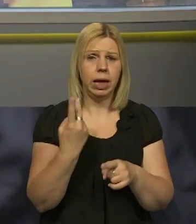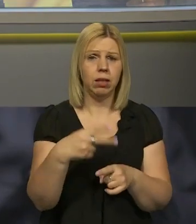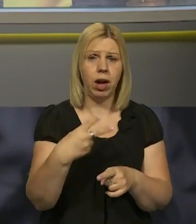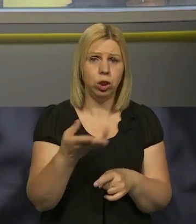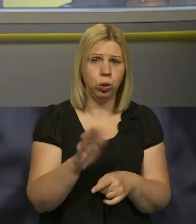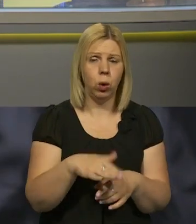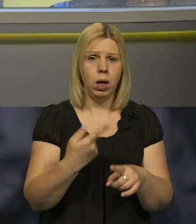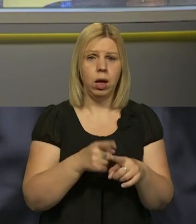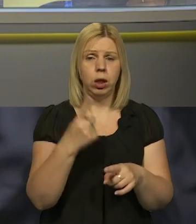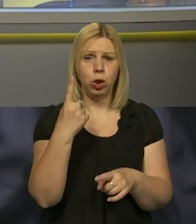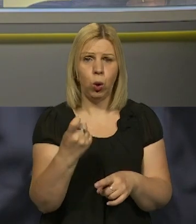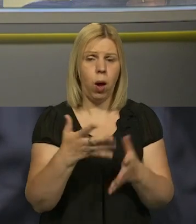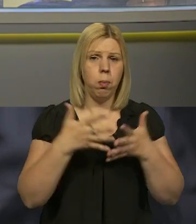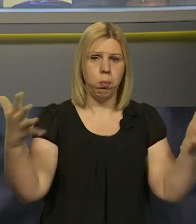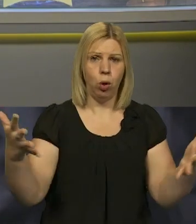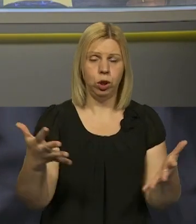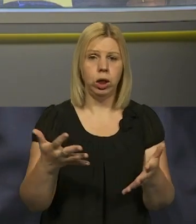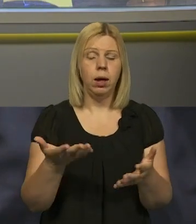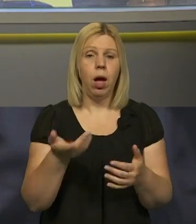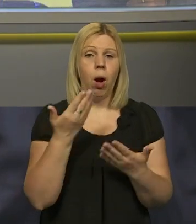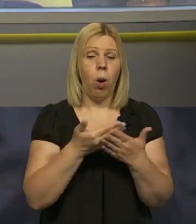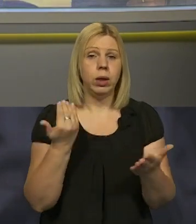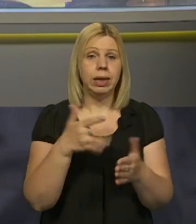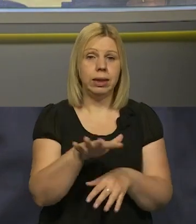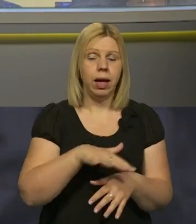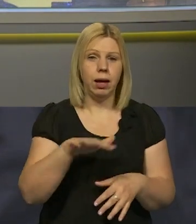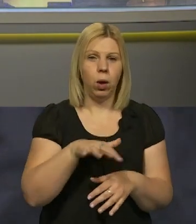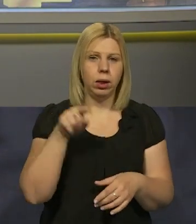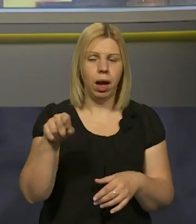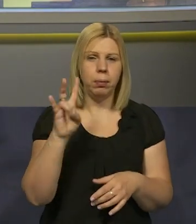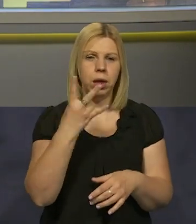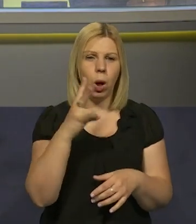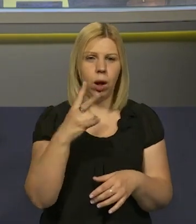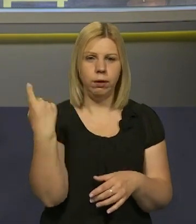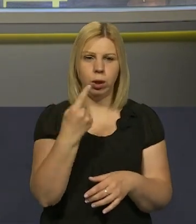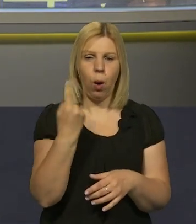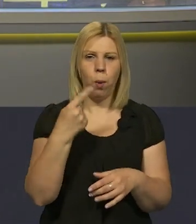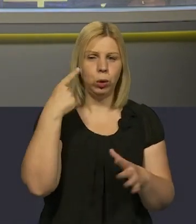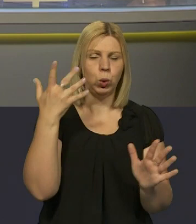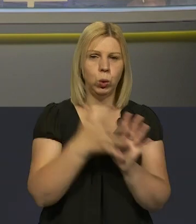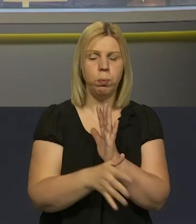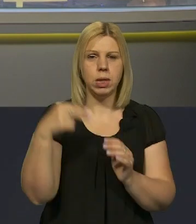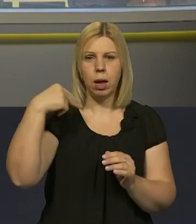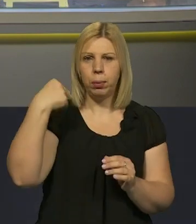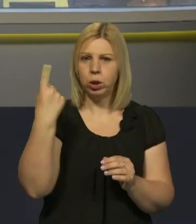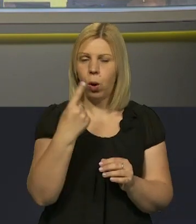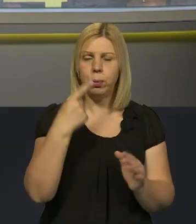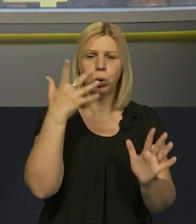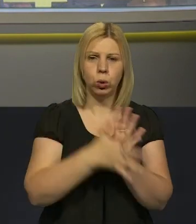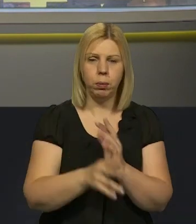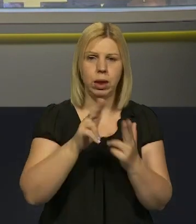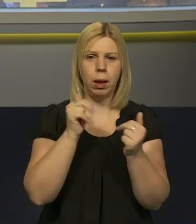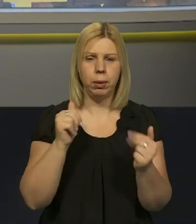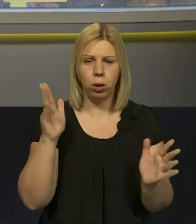снарядів, це по 100 і більше. От з територіями там Миколаївської області, Зрозуміло, Запорізької області, Зрозуміло,